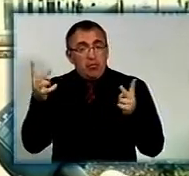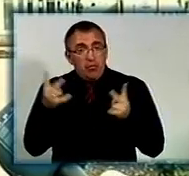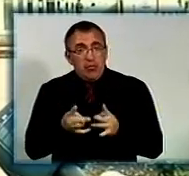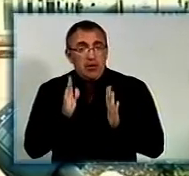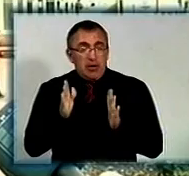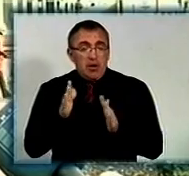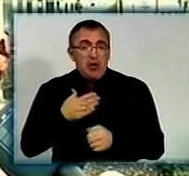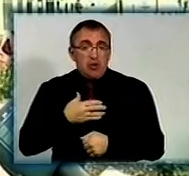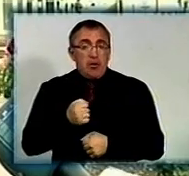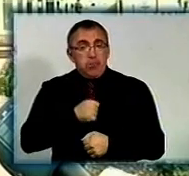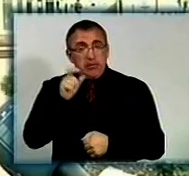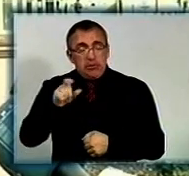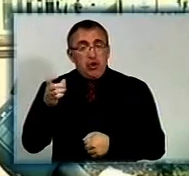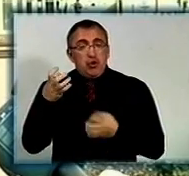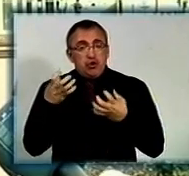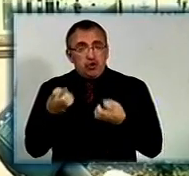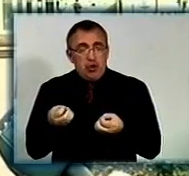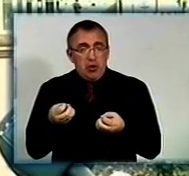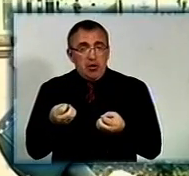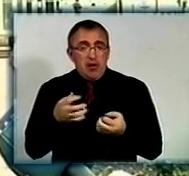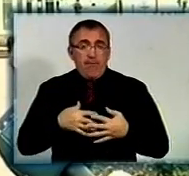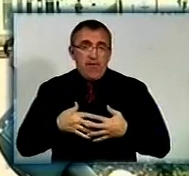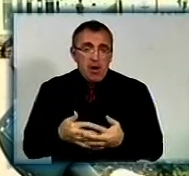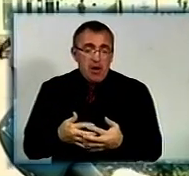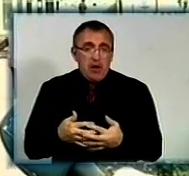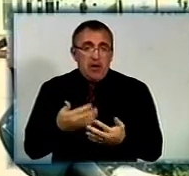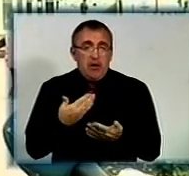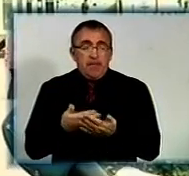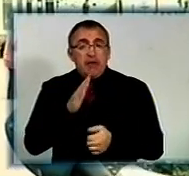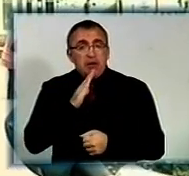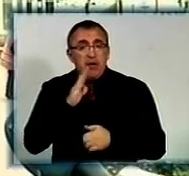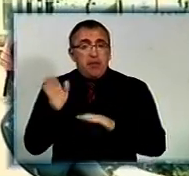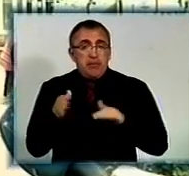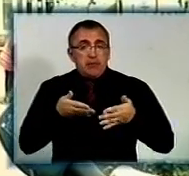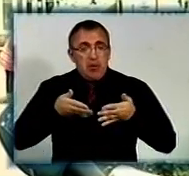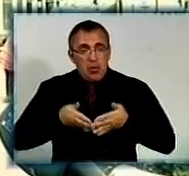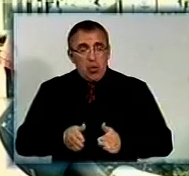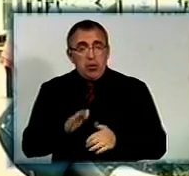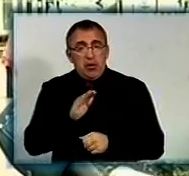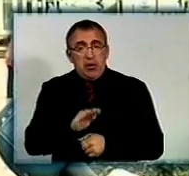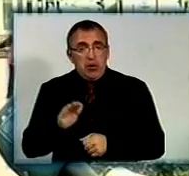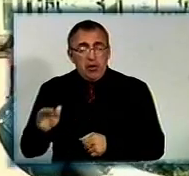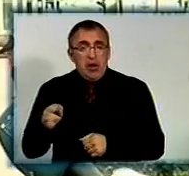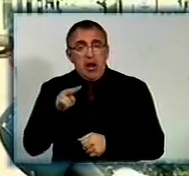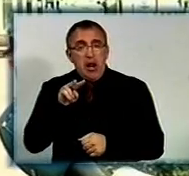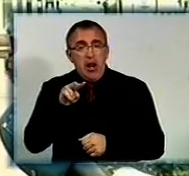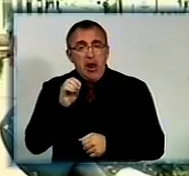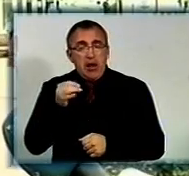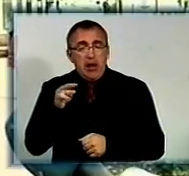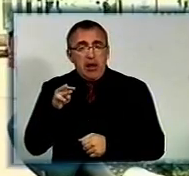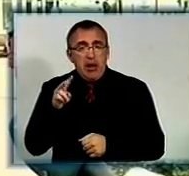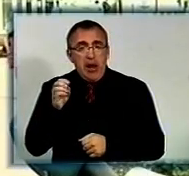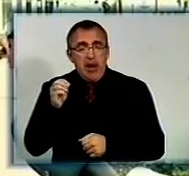не лише нашим бійцям, а також ще вагітним, наприклад, жінкам після родів, дітям з лейкемією, або деяким